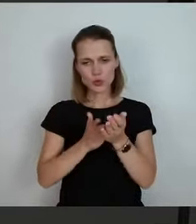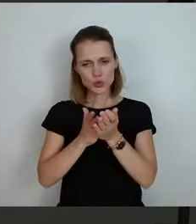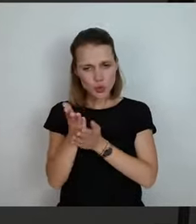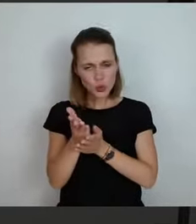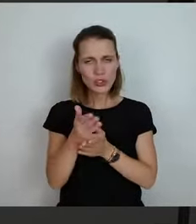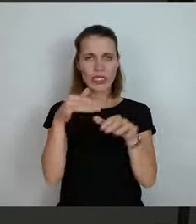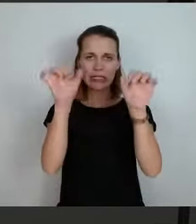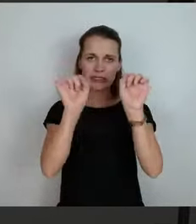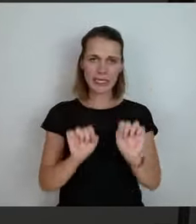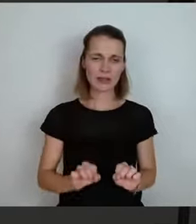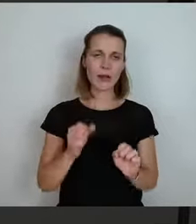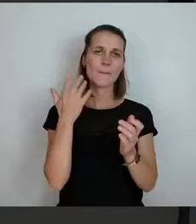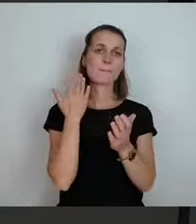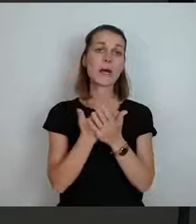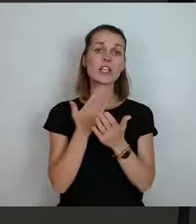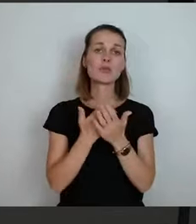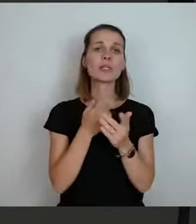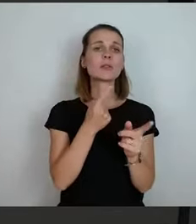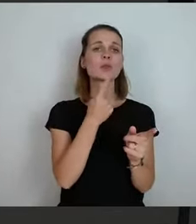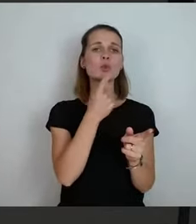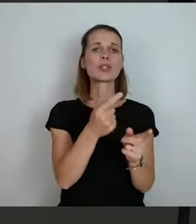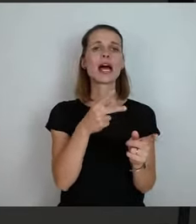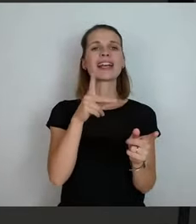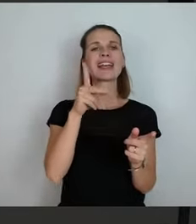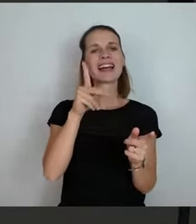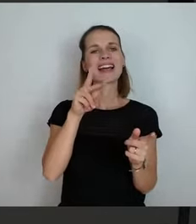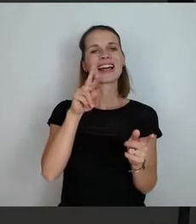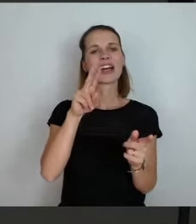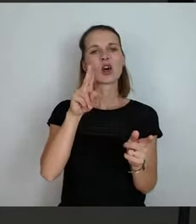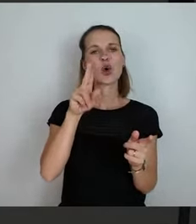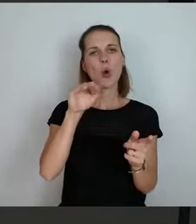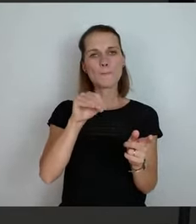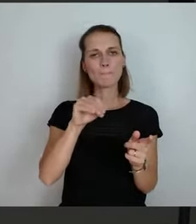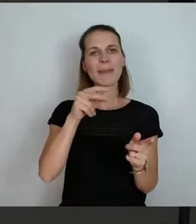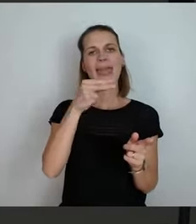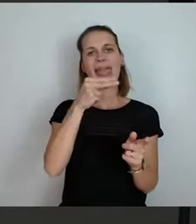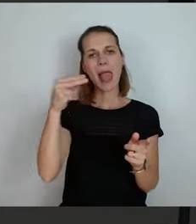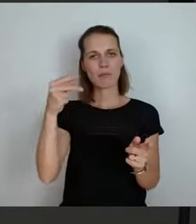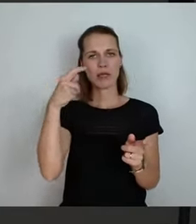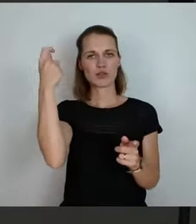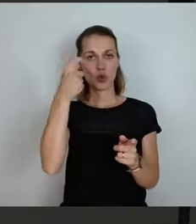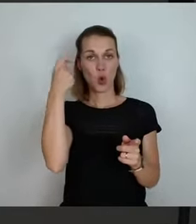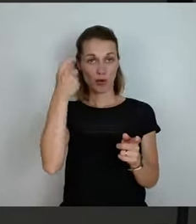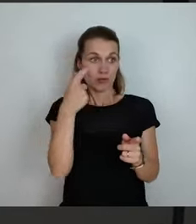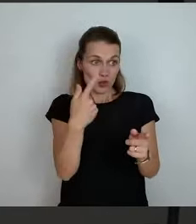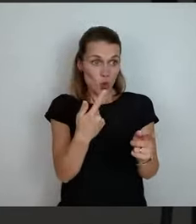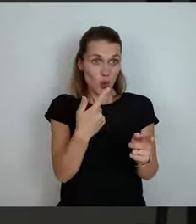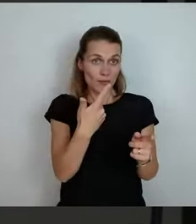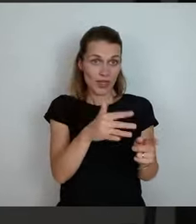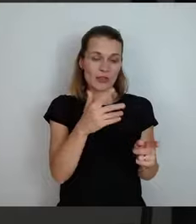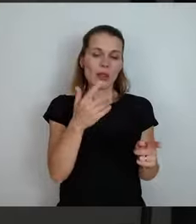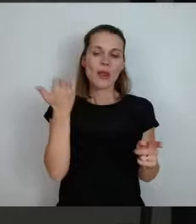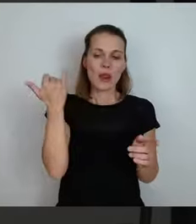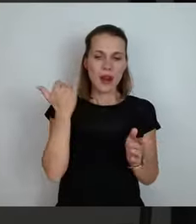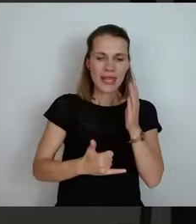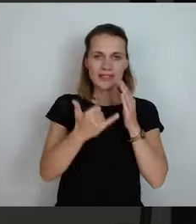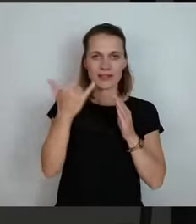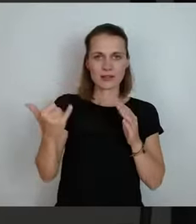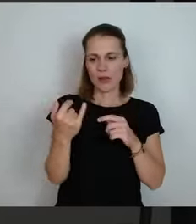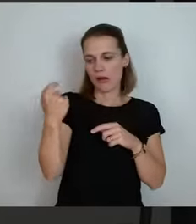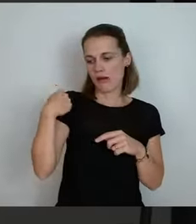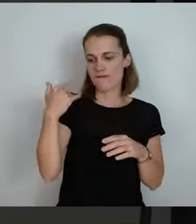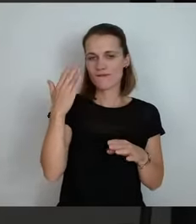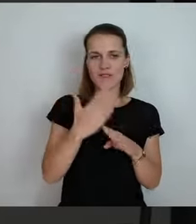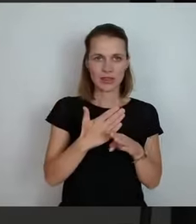das von Ihnen angesprochene Krumhermersdorf auf die Schiene gekommen, das sind wir voriges Jahr fertig geworden, habe ich zu Corona-Zeiten noch die